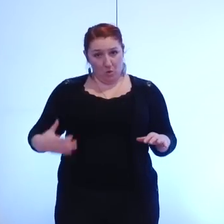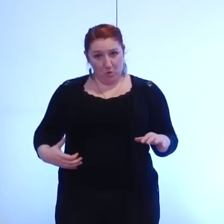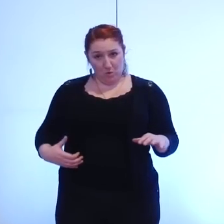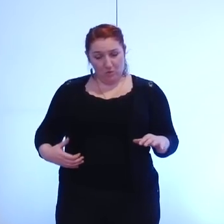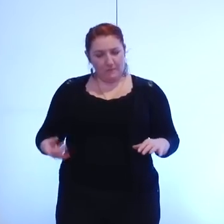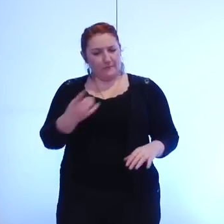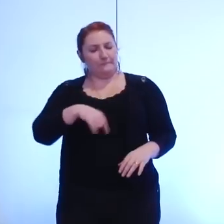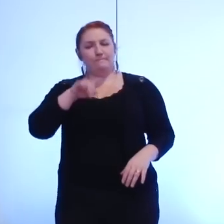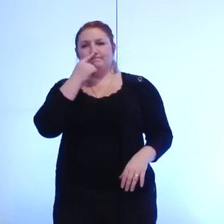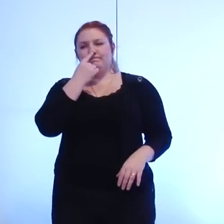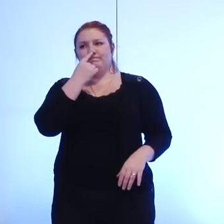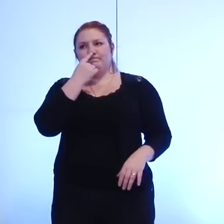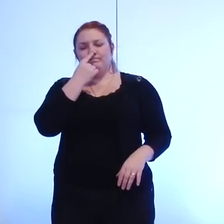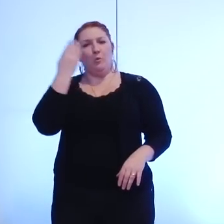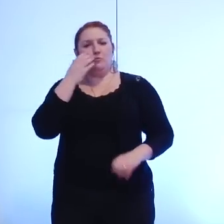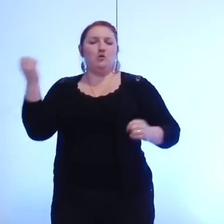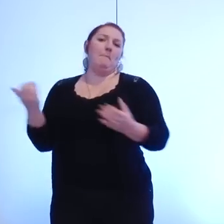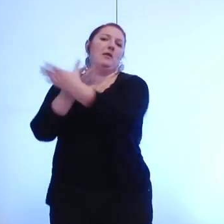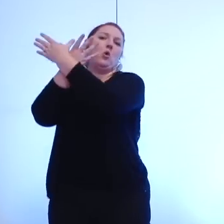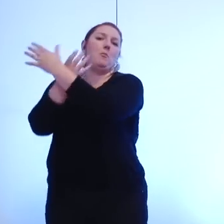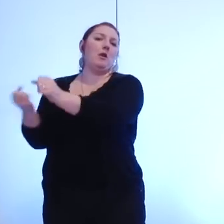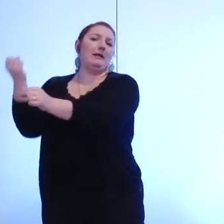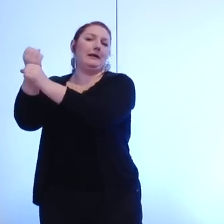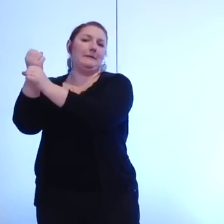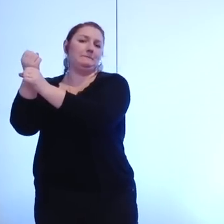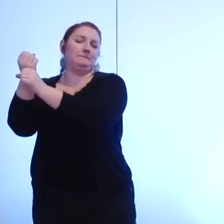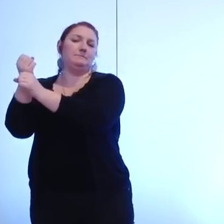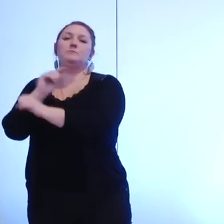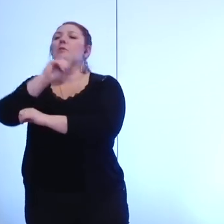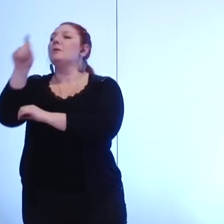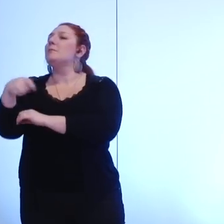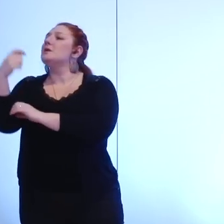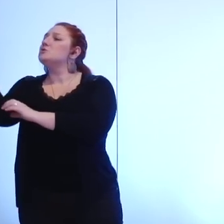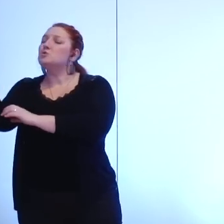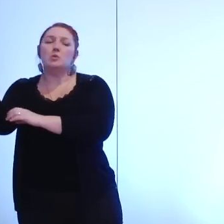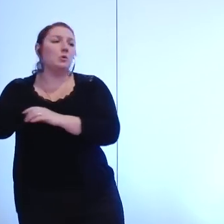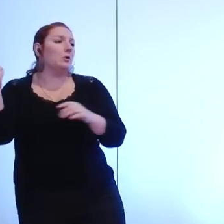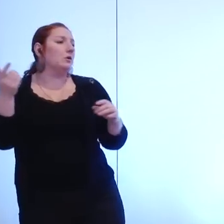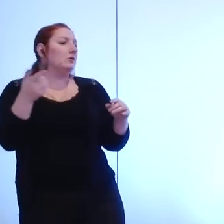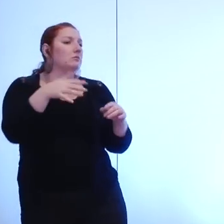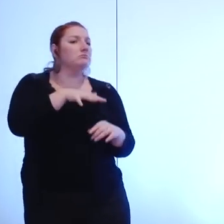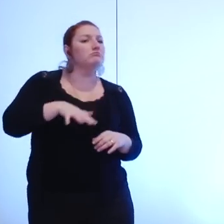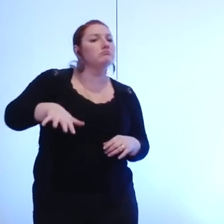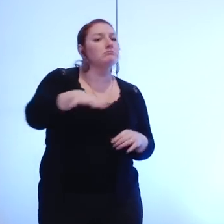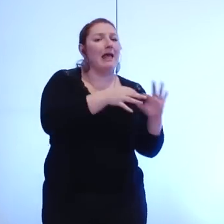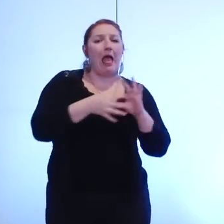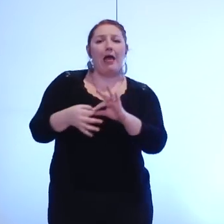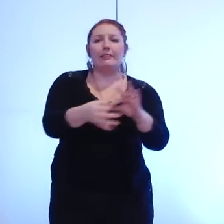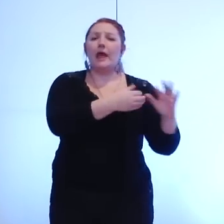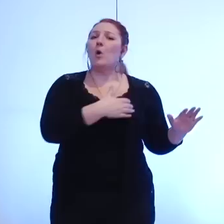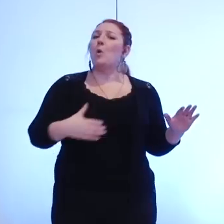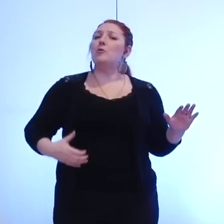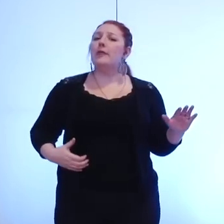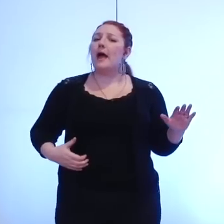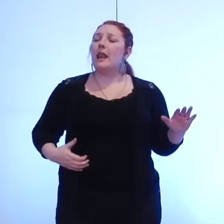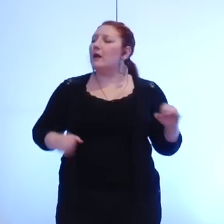métropole ne doit pas être une superposition d'un échelon intercommunal et